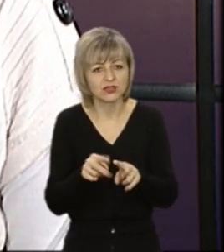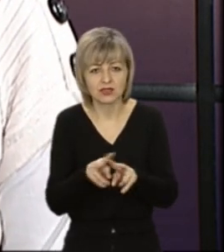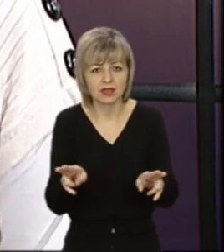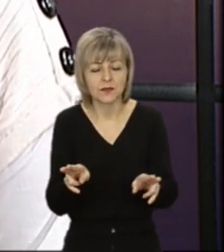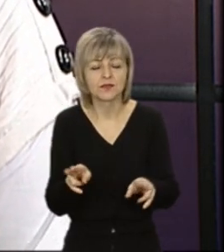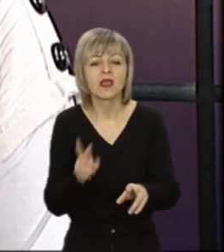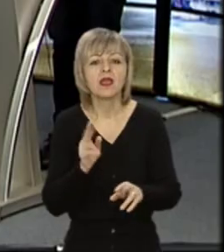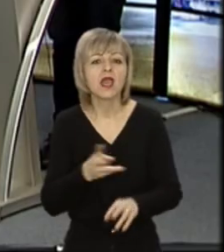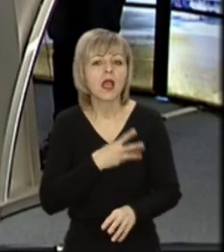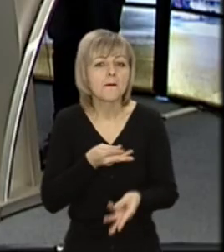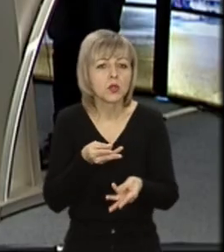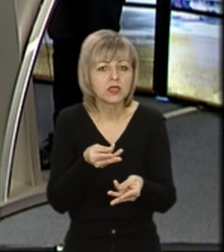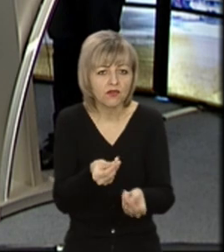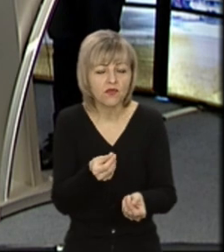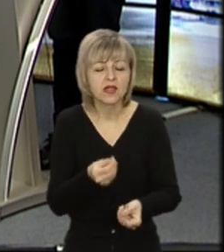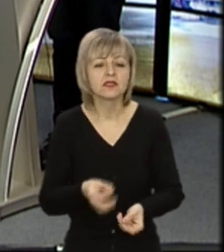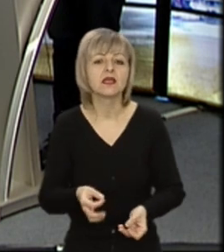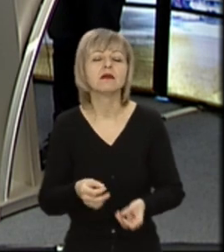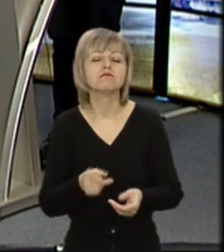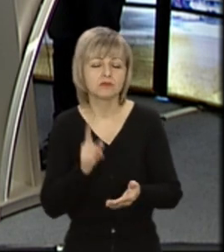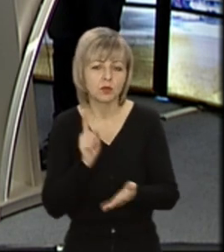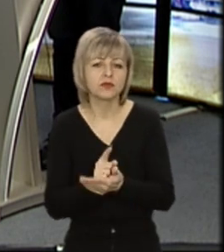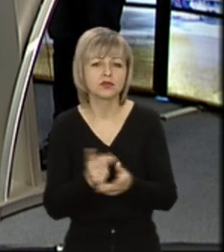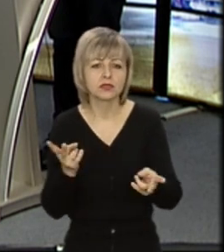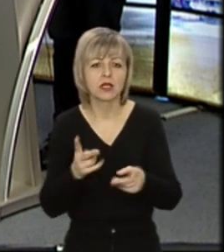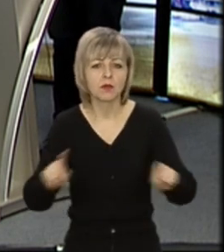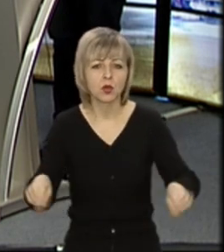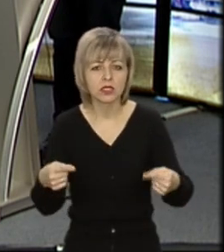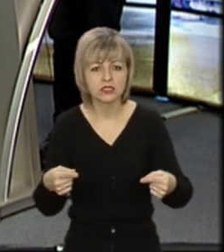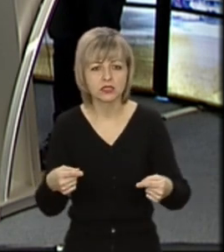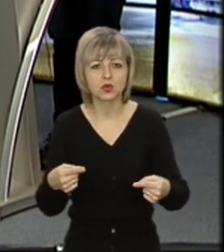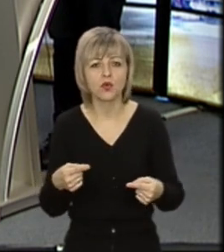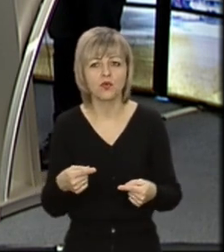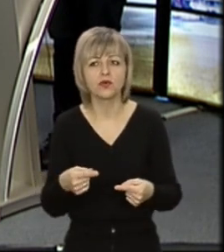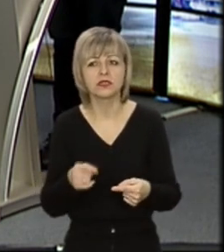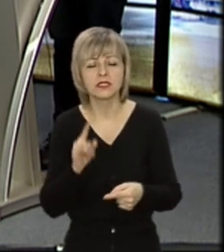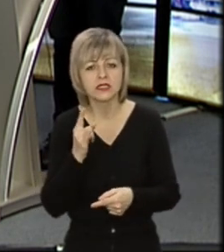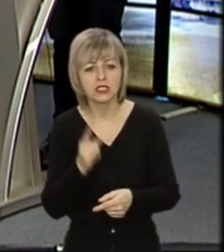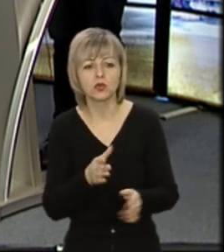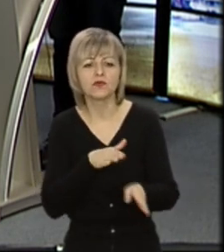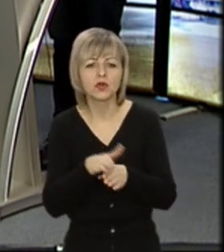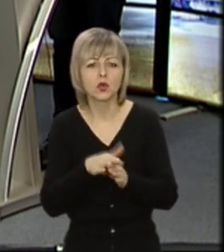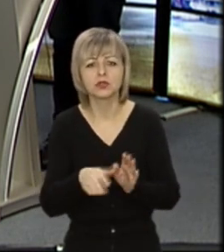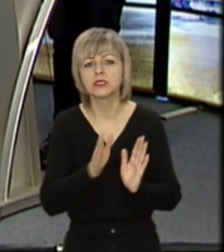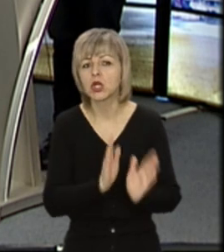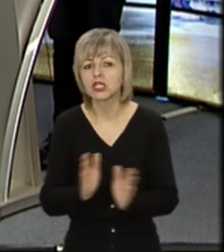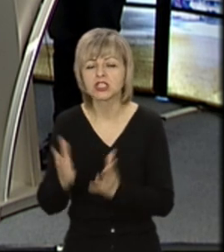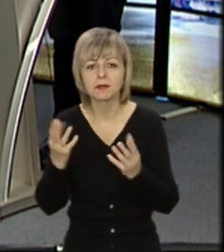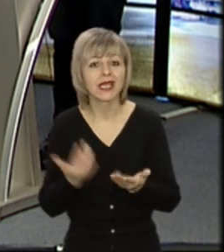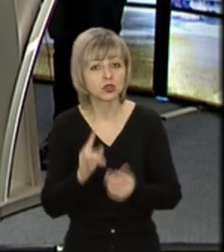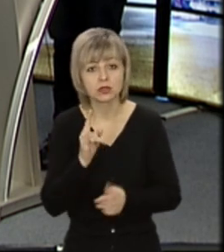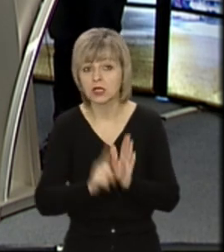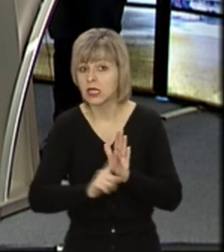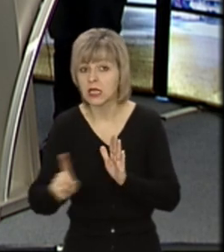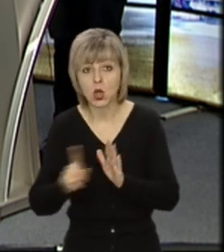Як мотивувати? Безперечно, потрібно організовувати дитину, дотримуватись режиму дня. І навіть якщо дитина не йде в